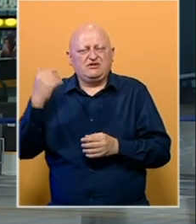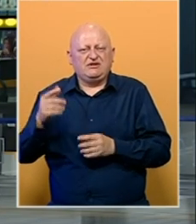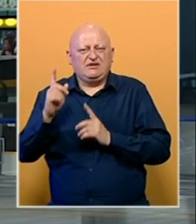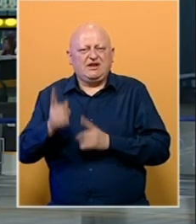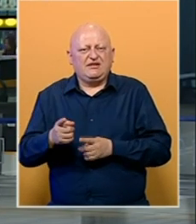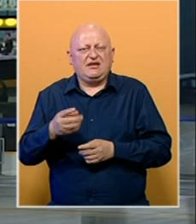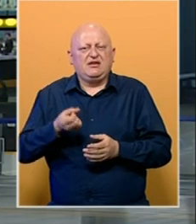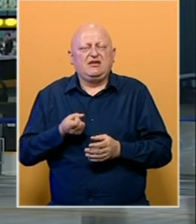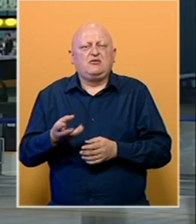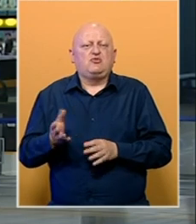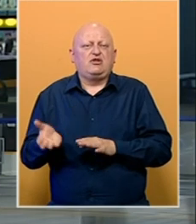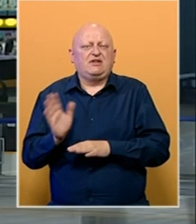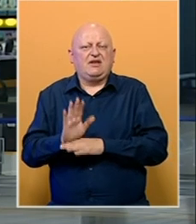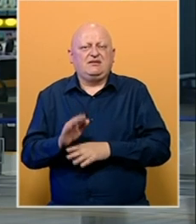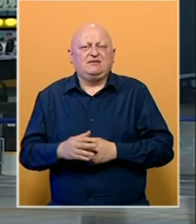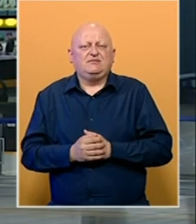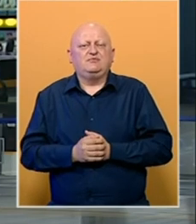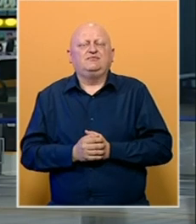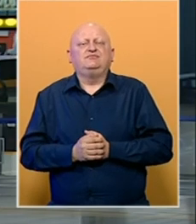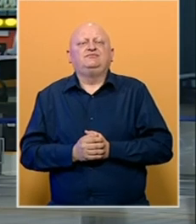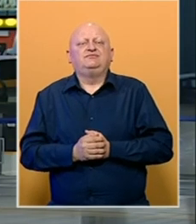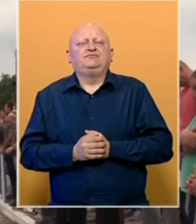proistiklih iz rata, ali i brojne delegacije.